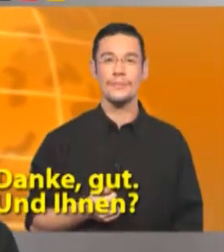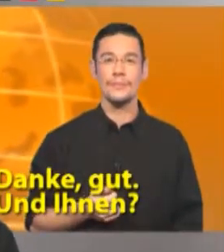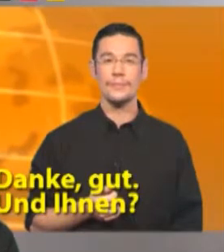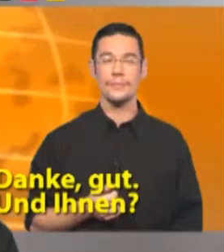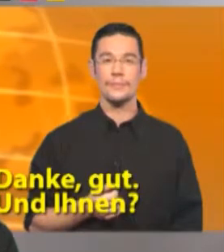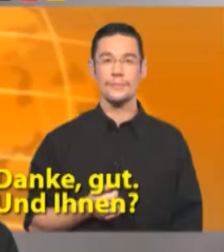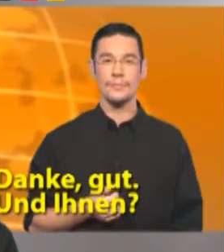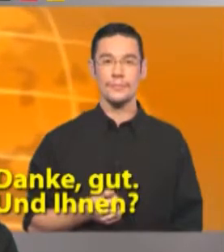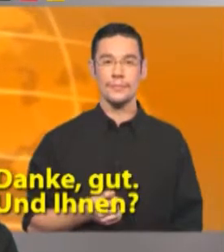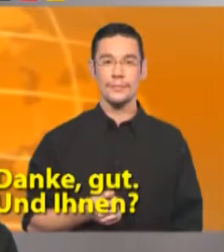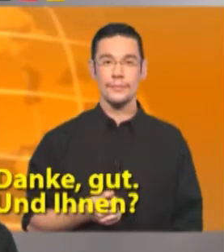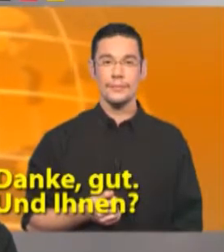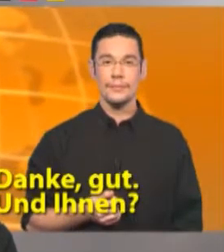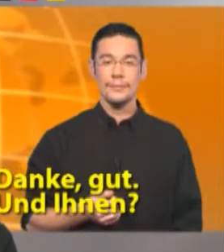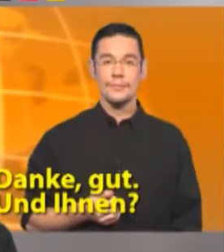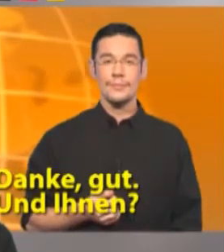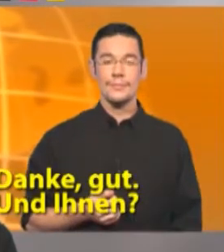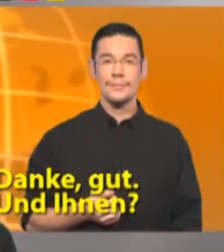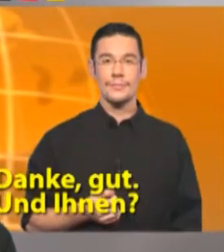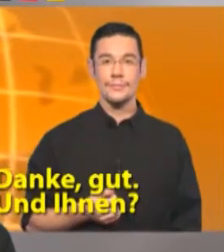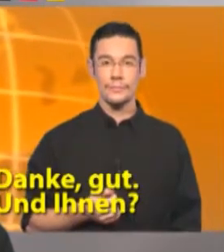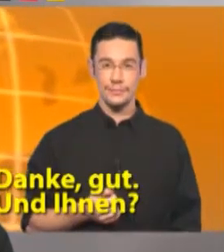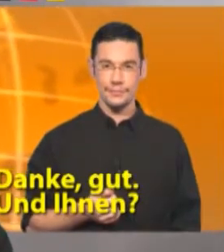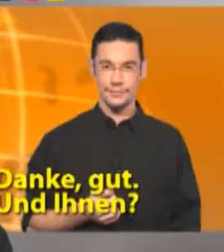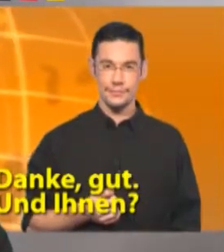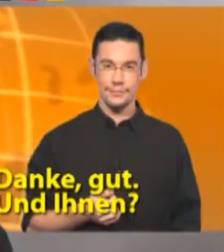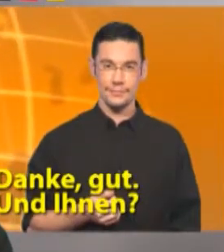Bene, grazie. E lei?